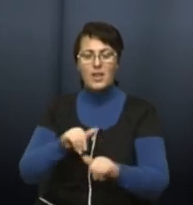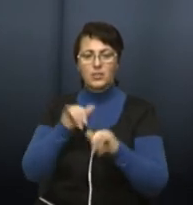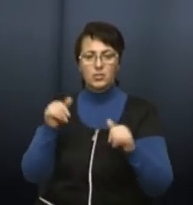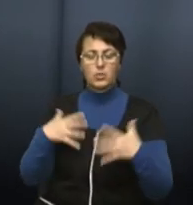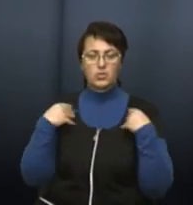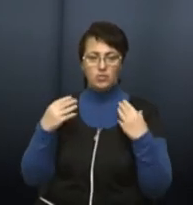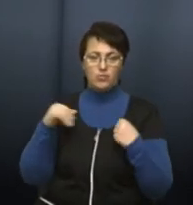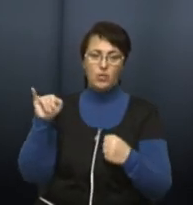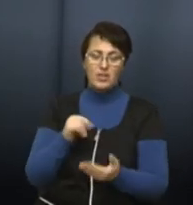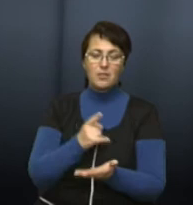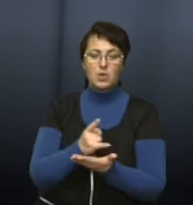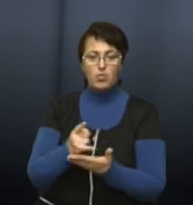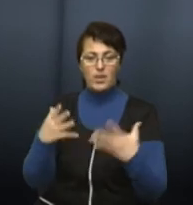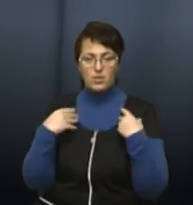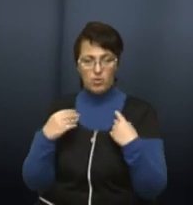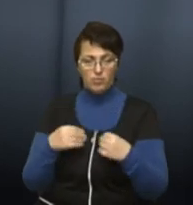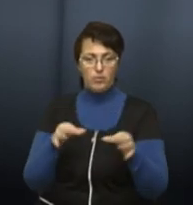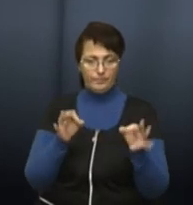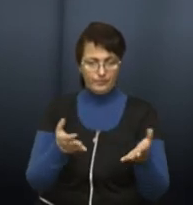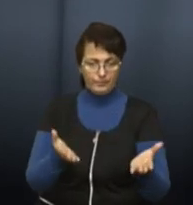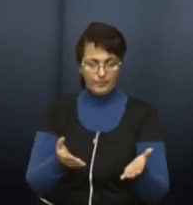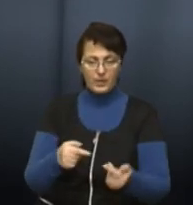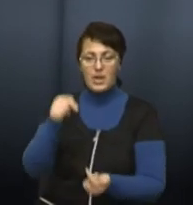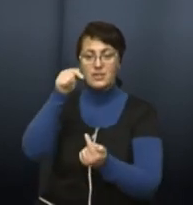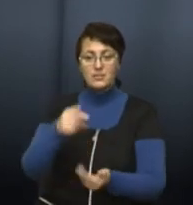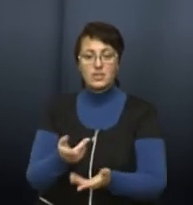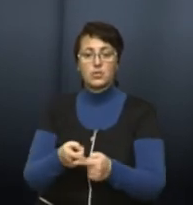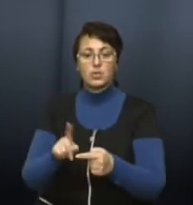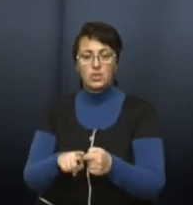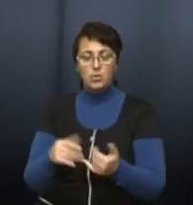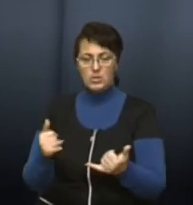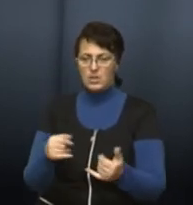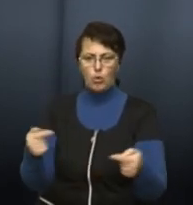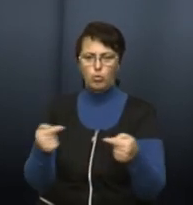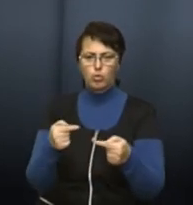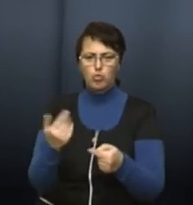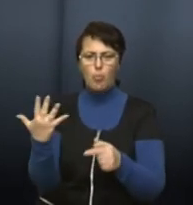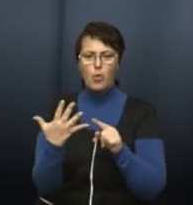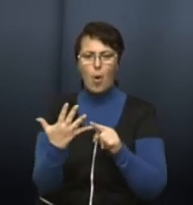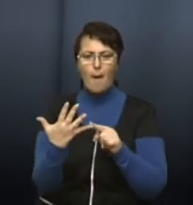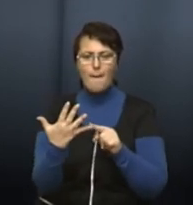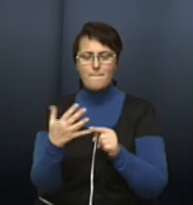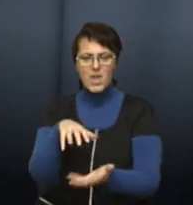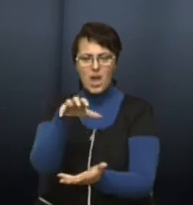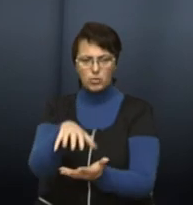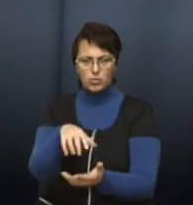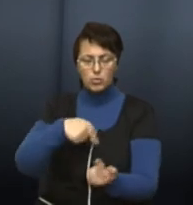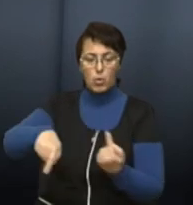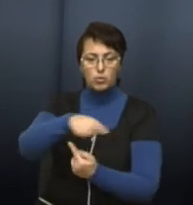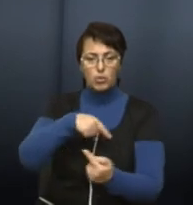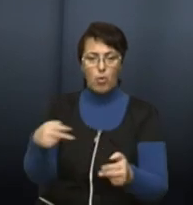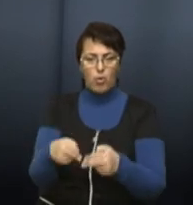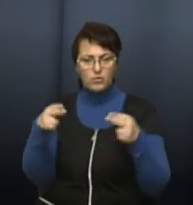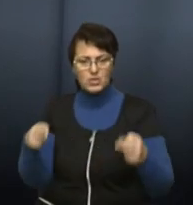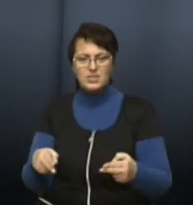паркування у Львові. Це вірно. Згідно якої, от зараз конкретно про п'яту зону говорю, це паркувальні майданчики навколо автовокзалів,